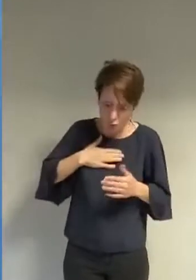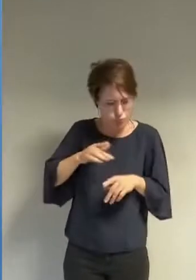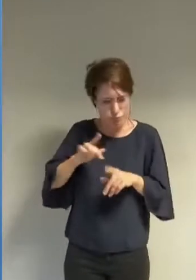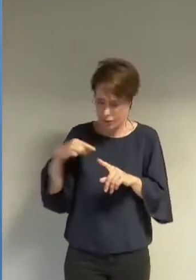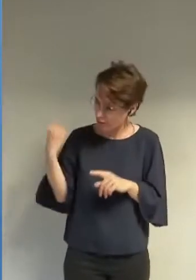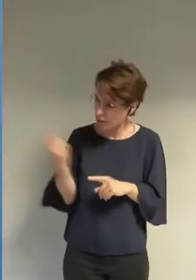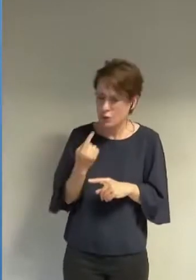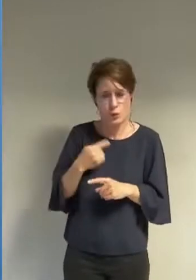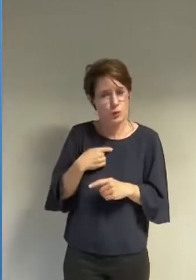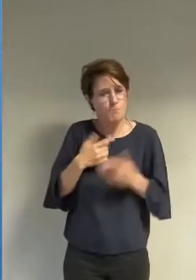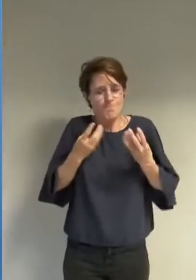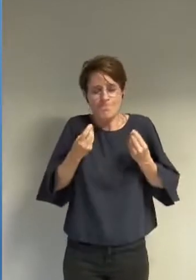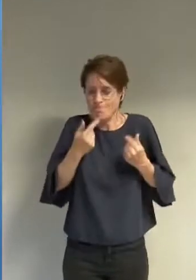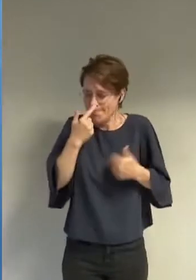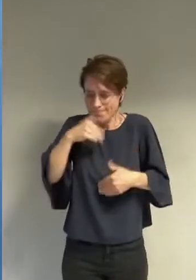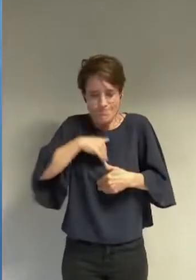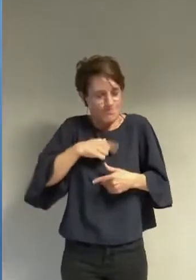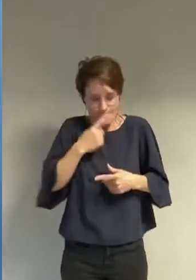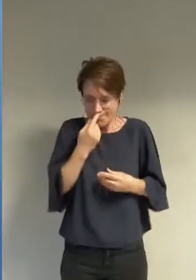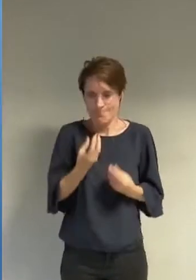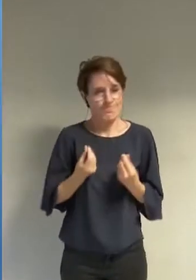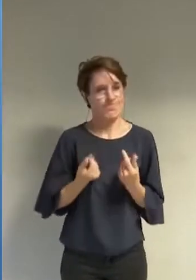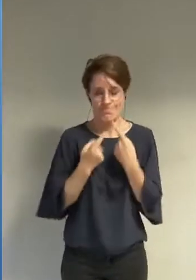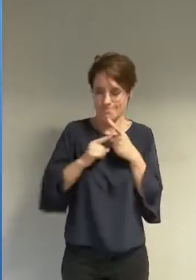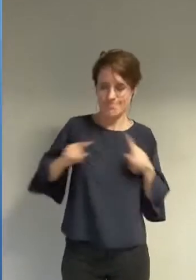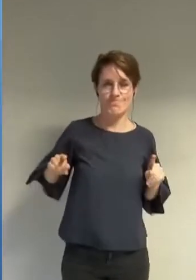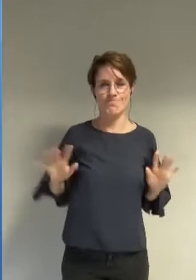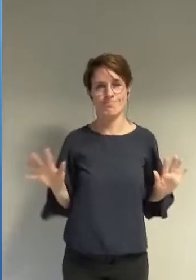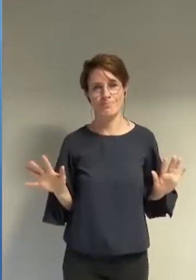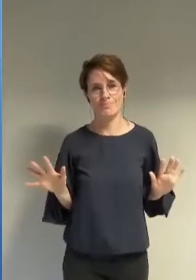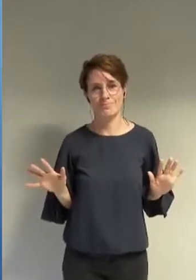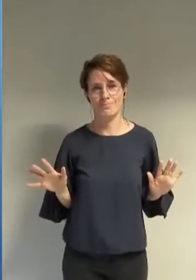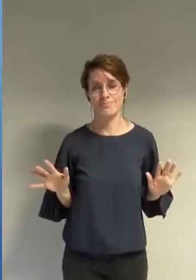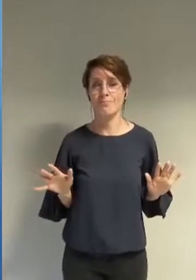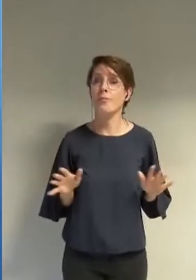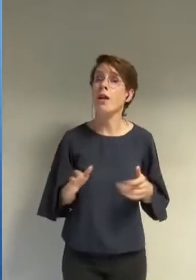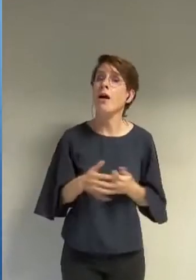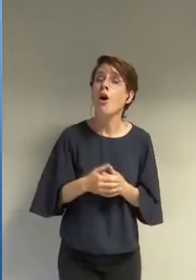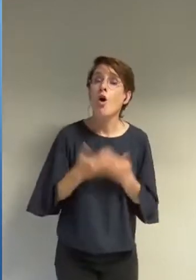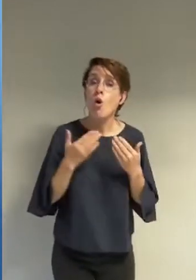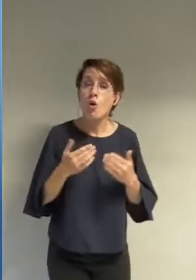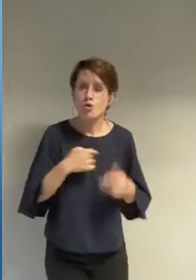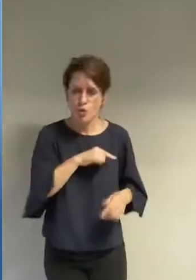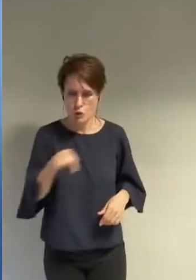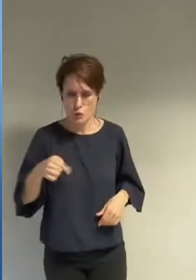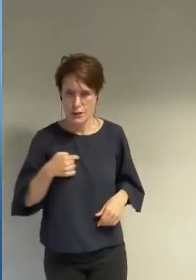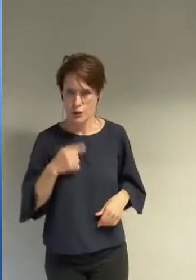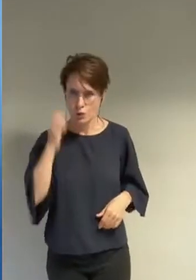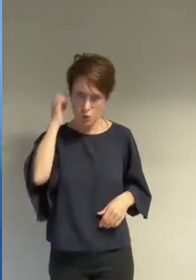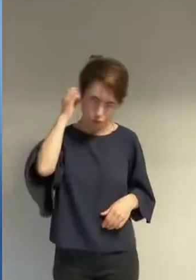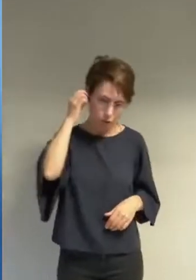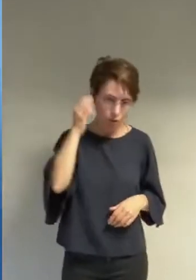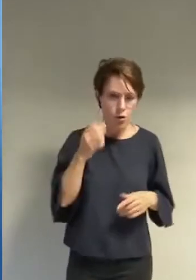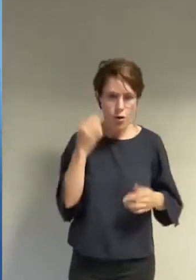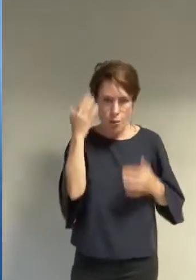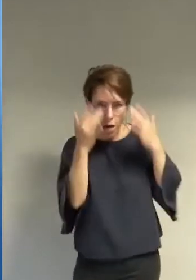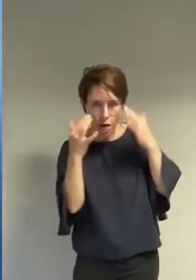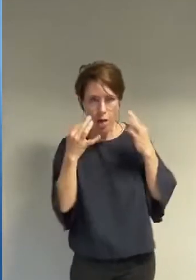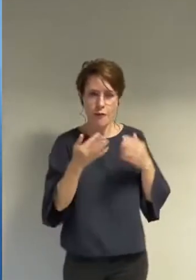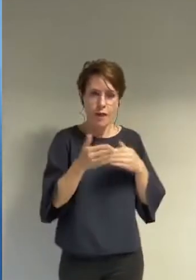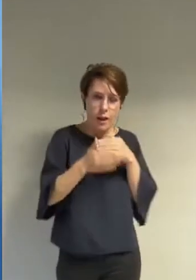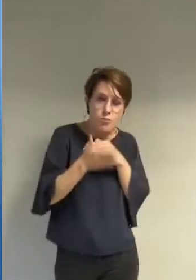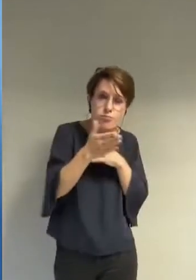ce qui nous préoccupe aujourd'hui n'est pas la liberté donnée aux femmes de paraître sainte nue dans notre piscine